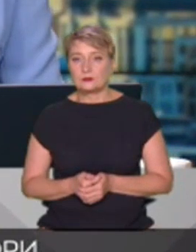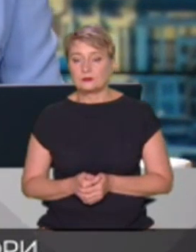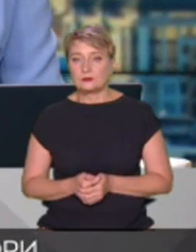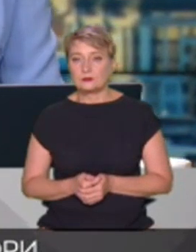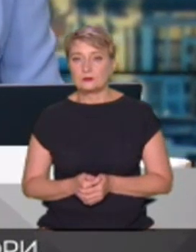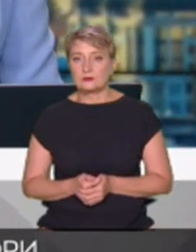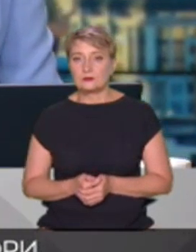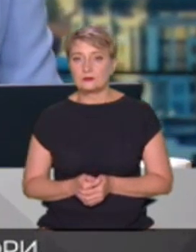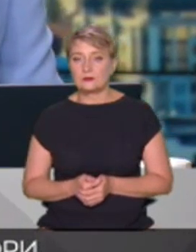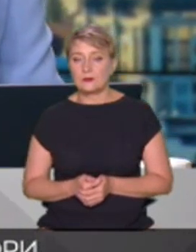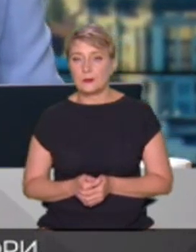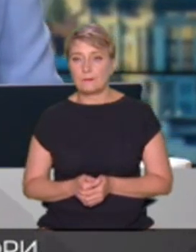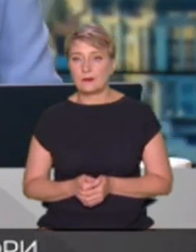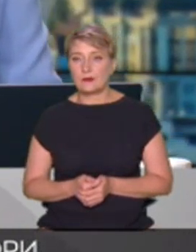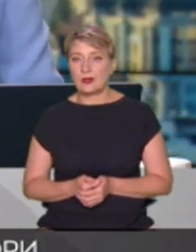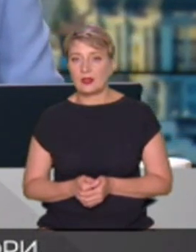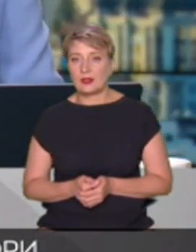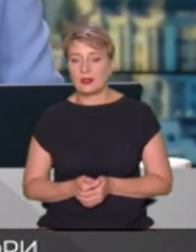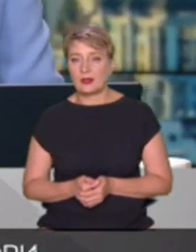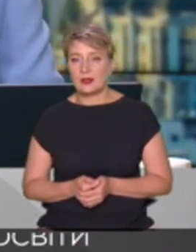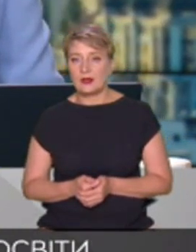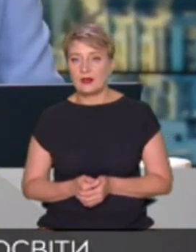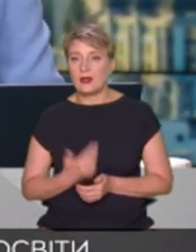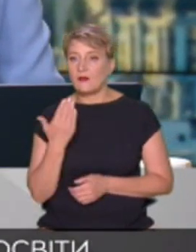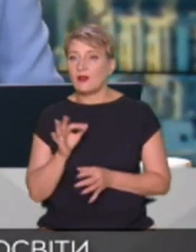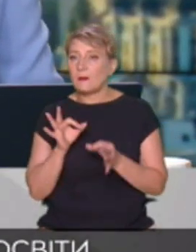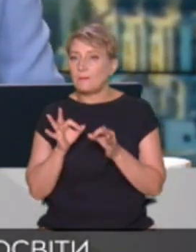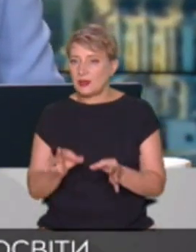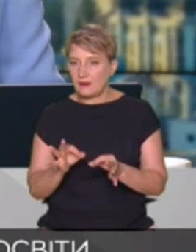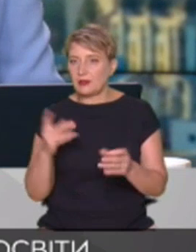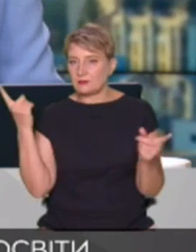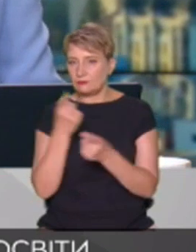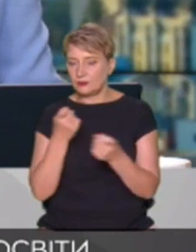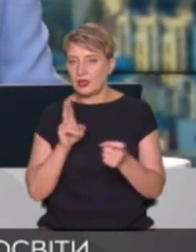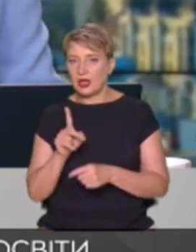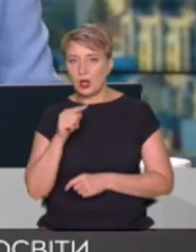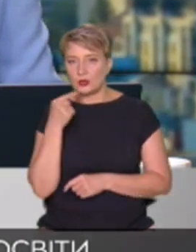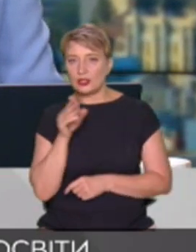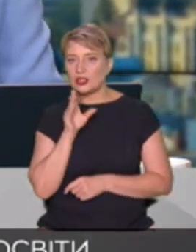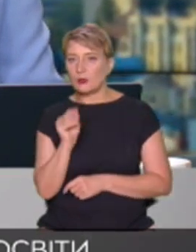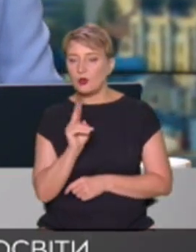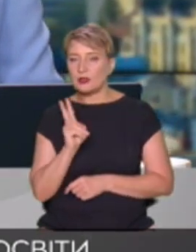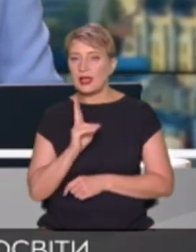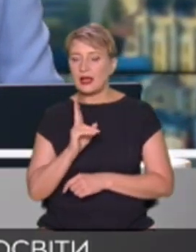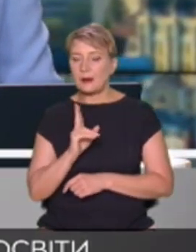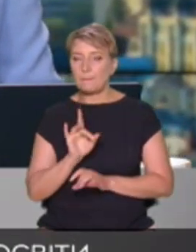відокремлення як російської мови, як предмету до